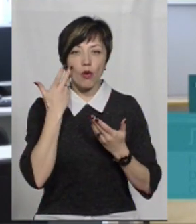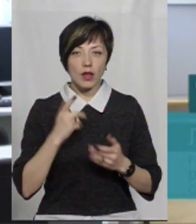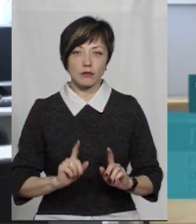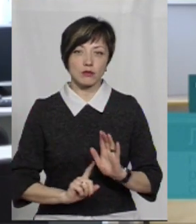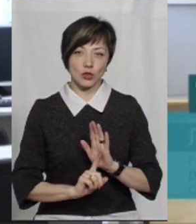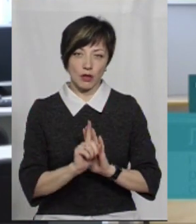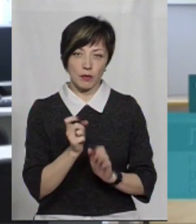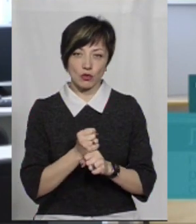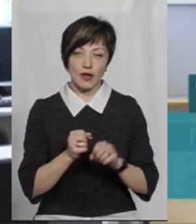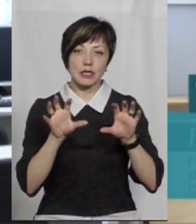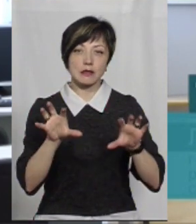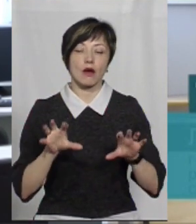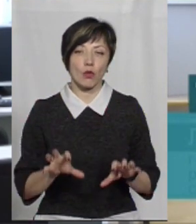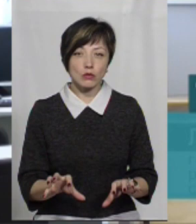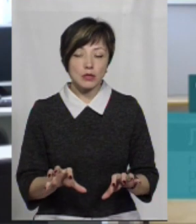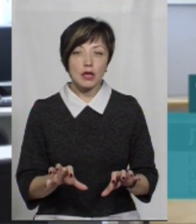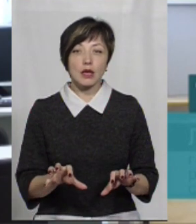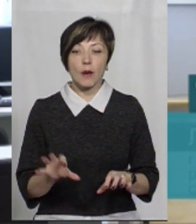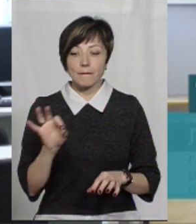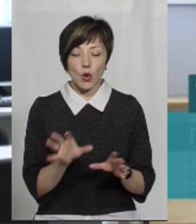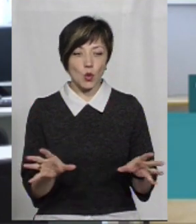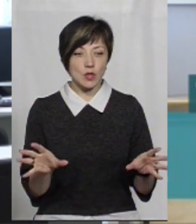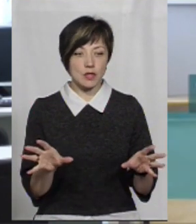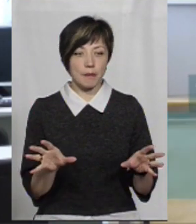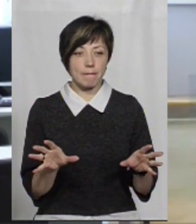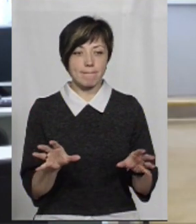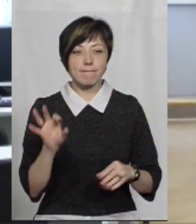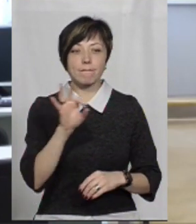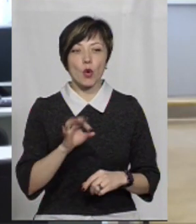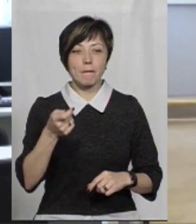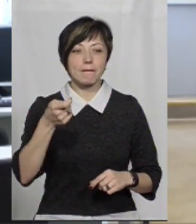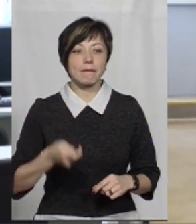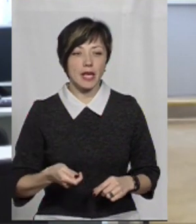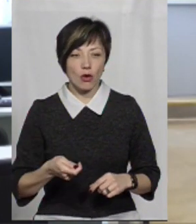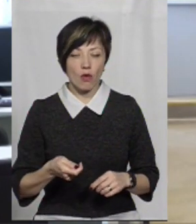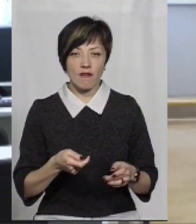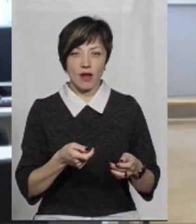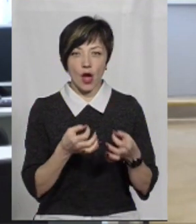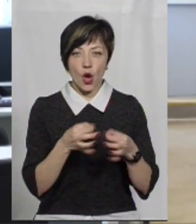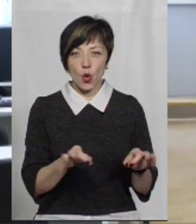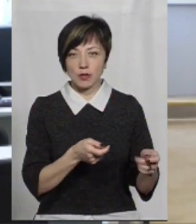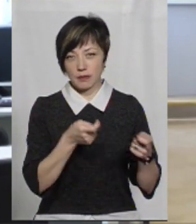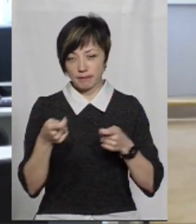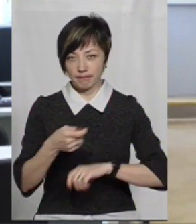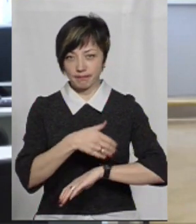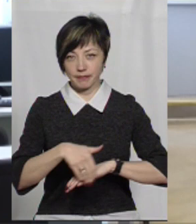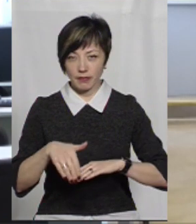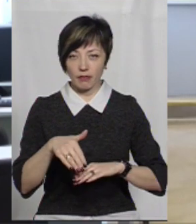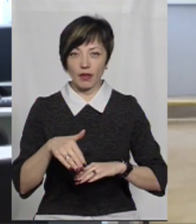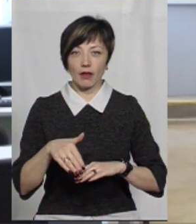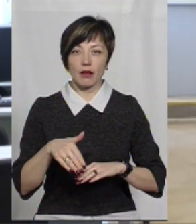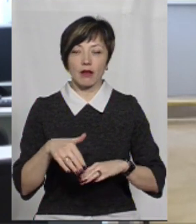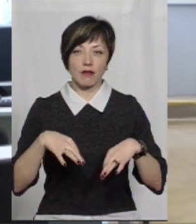в силу щодо спільного розмитнення транспортних засобів, які були везені за кордон, у сервісні центри